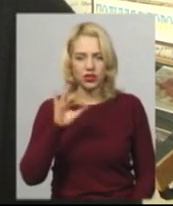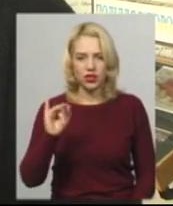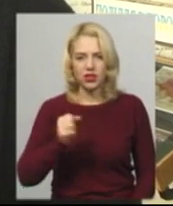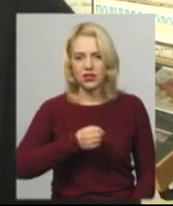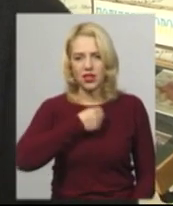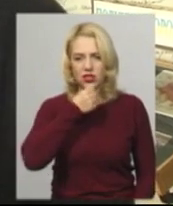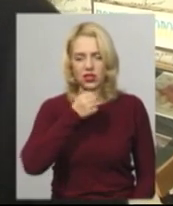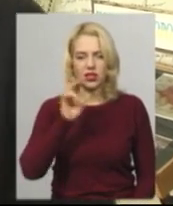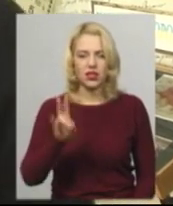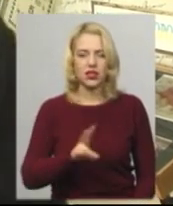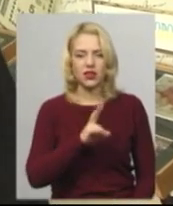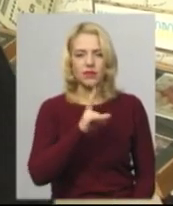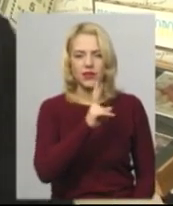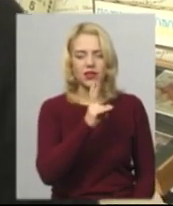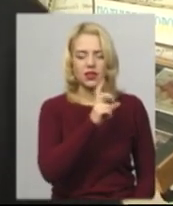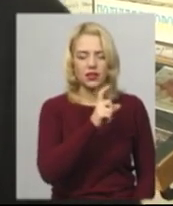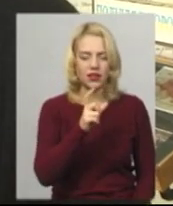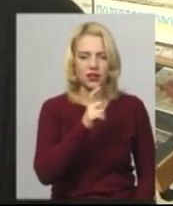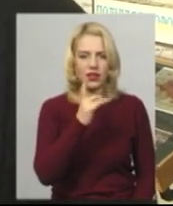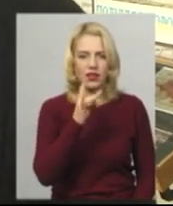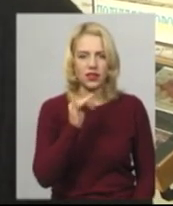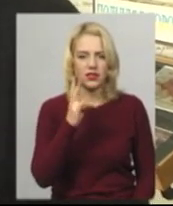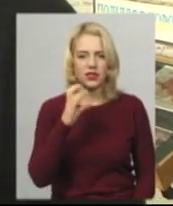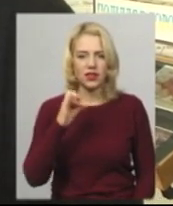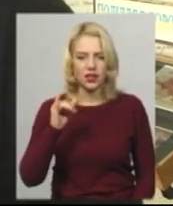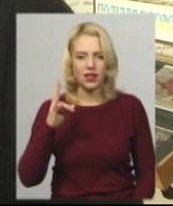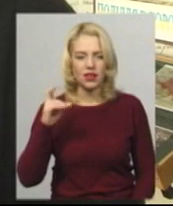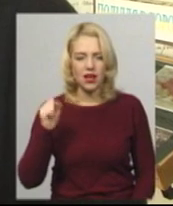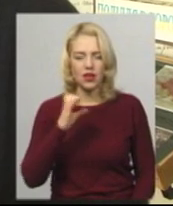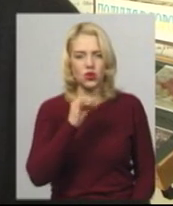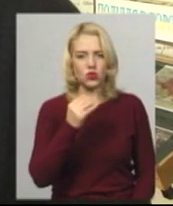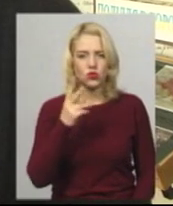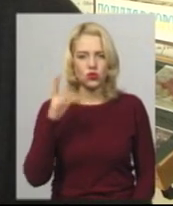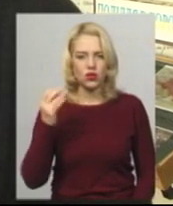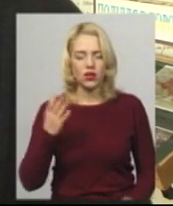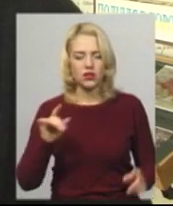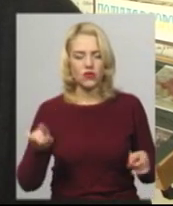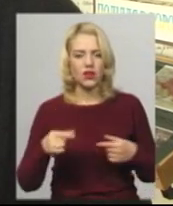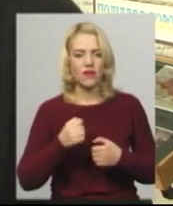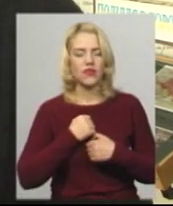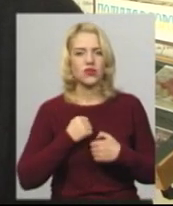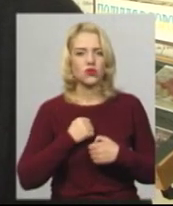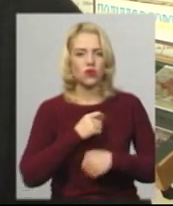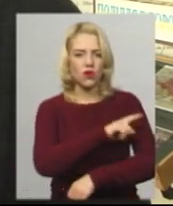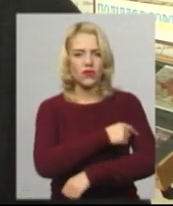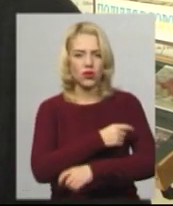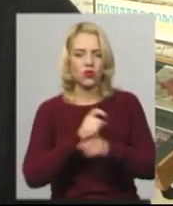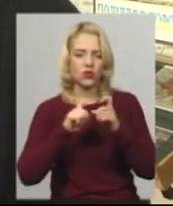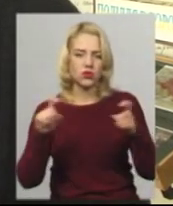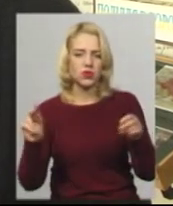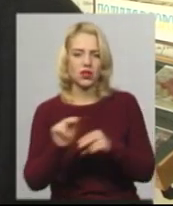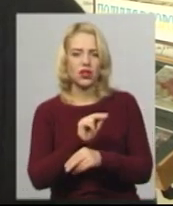Христини Сушко, яка створила військовий госпіталь і лікувала